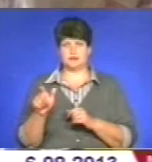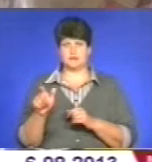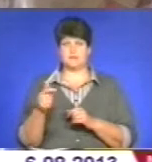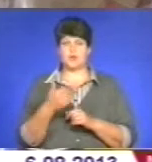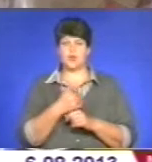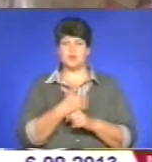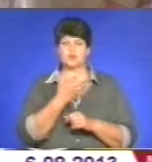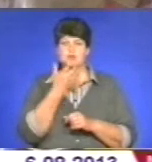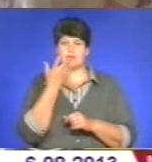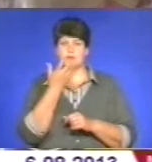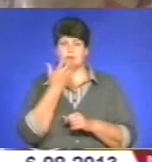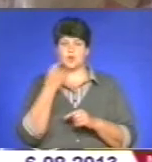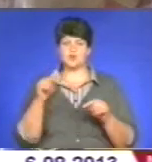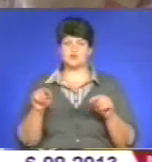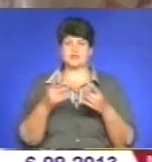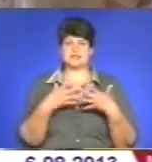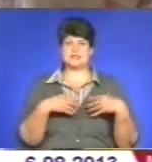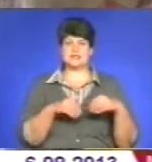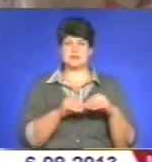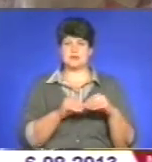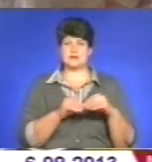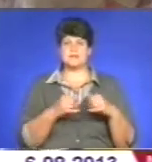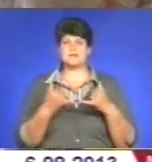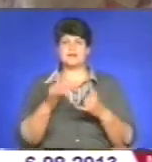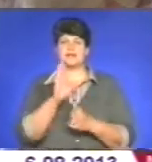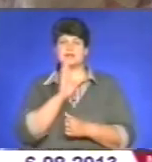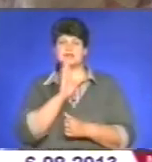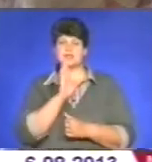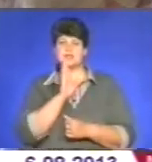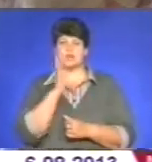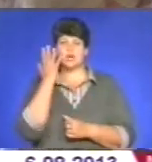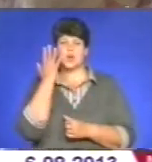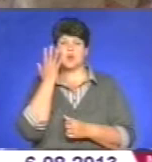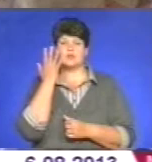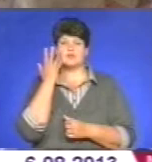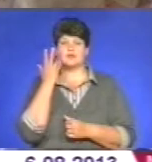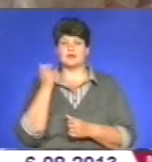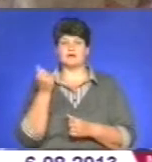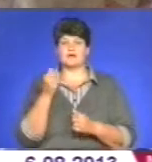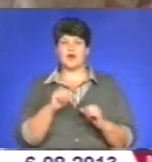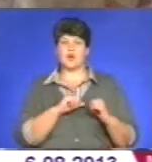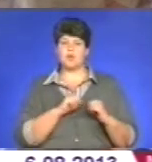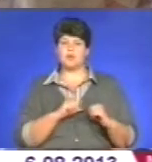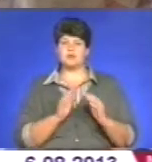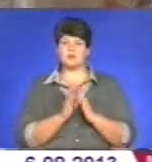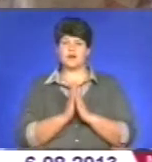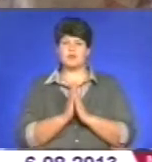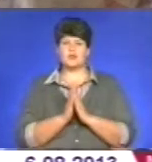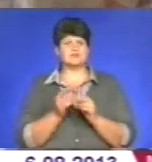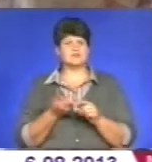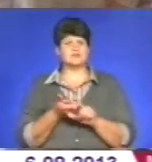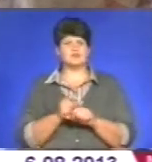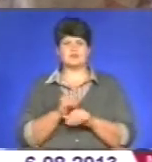тепло створити сімейне. А для жінки, коли романтика проситься, це дуже важко